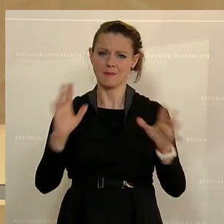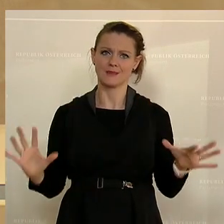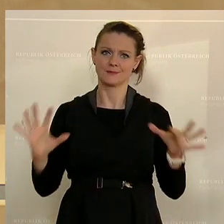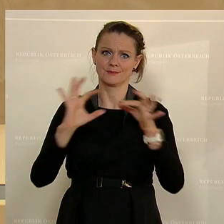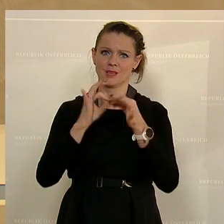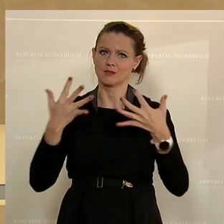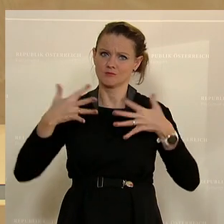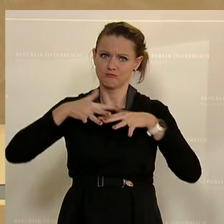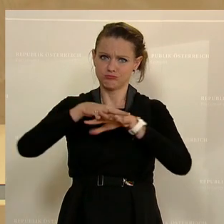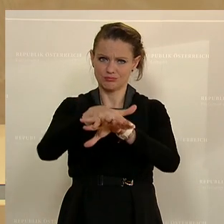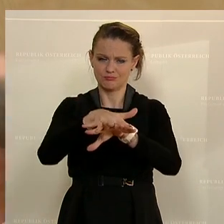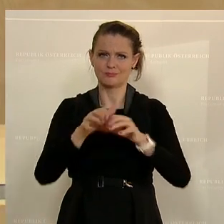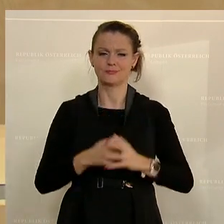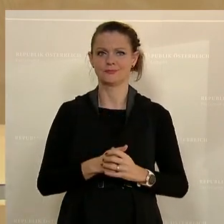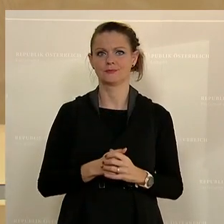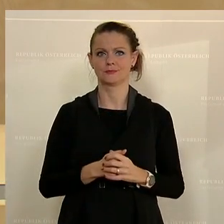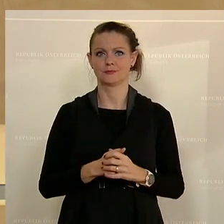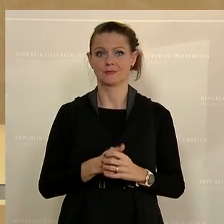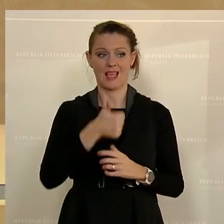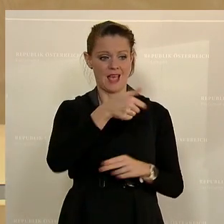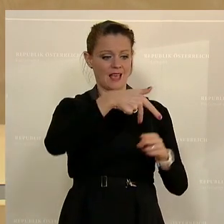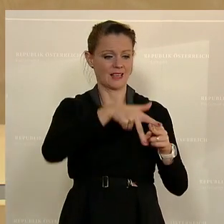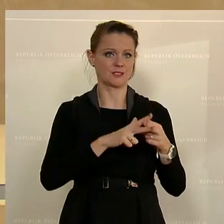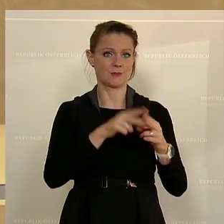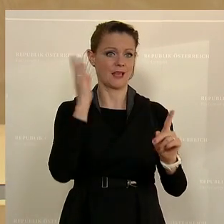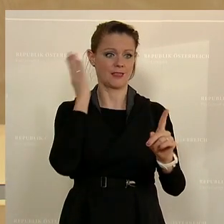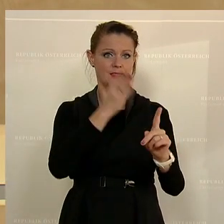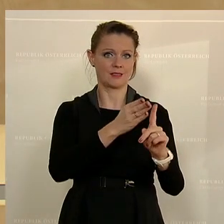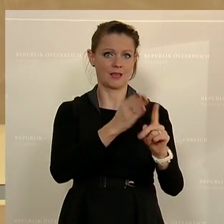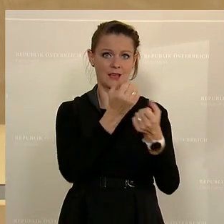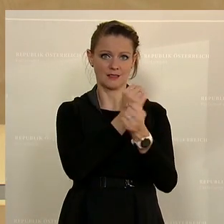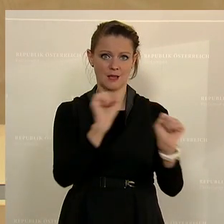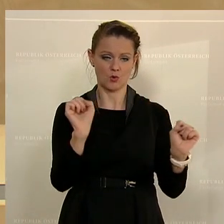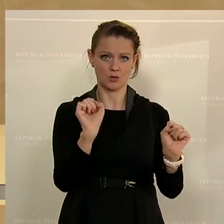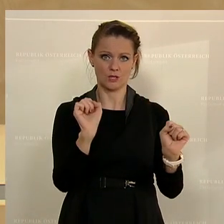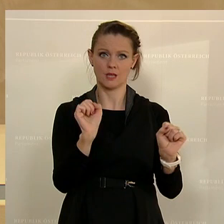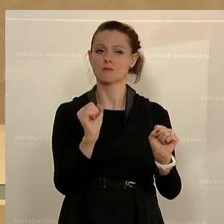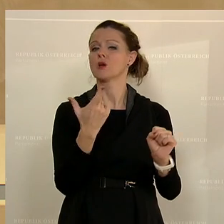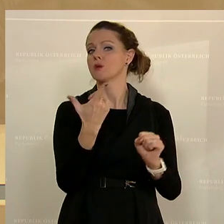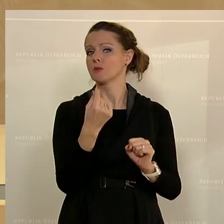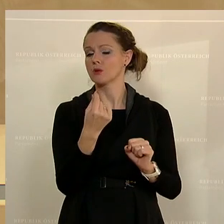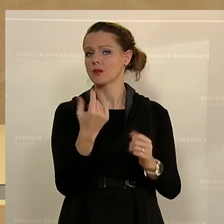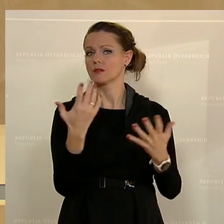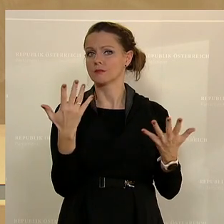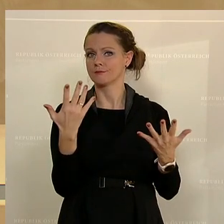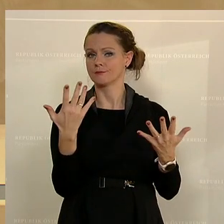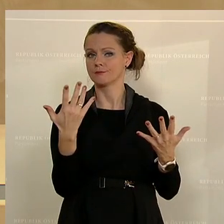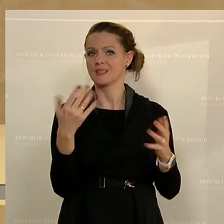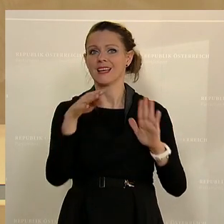ineinander verschränkt. Und das eine Instrument ist die direkte Demokratie, das ist die Beteiligung am